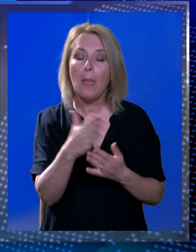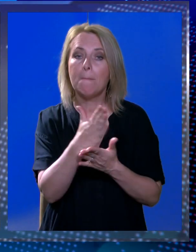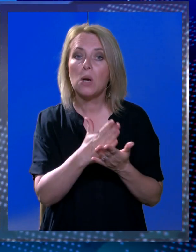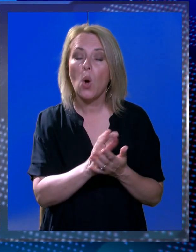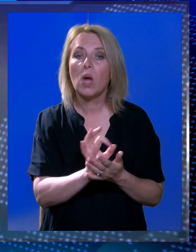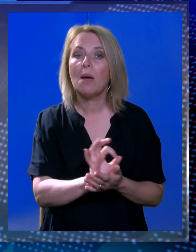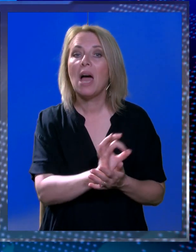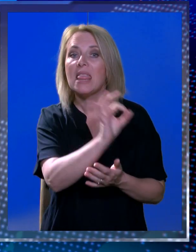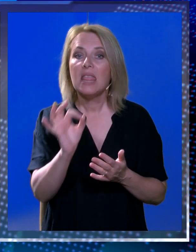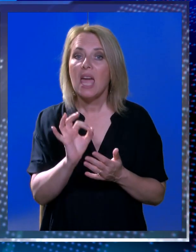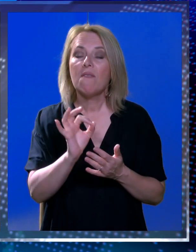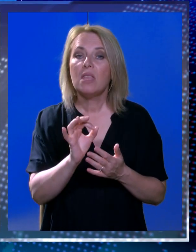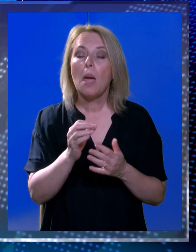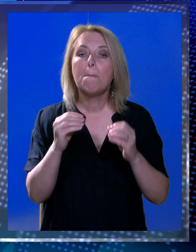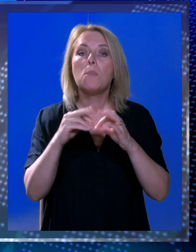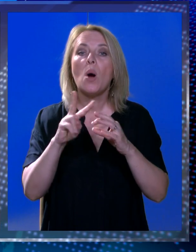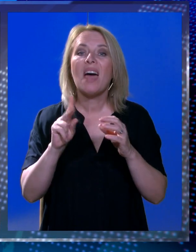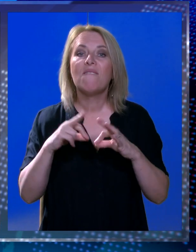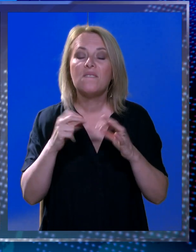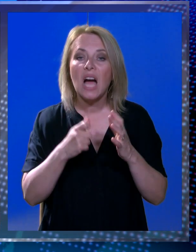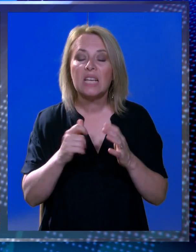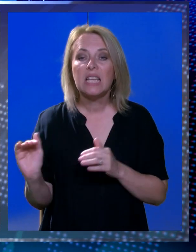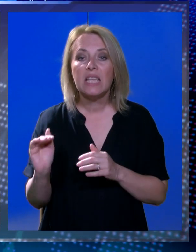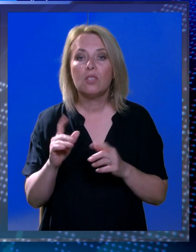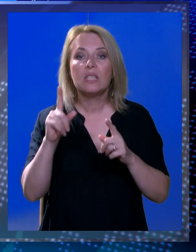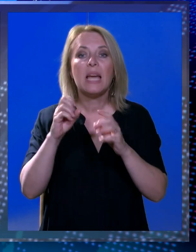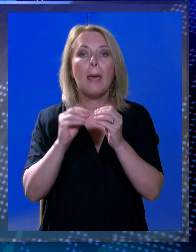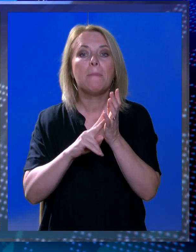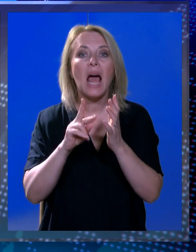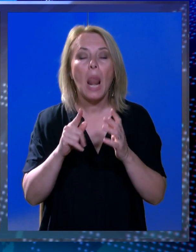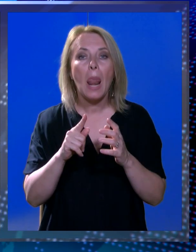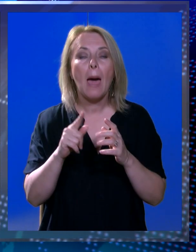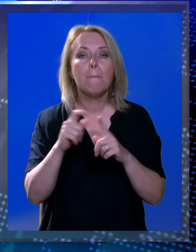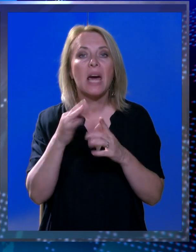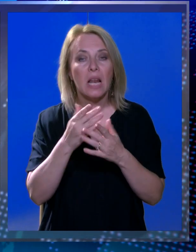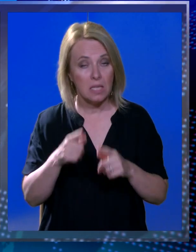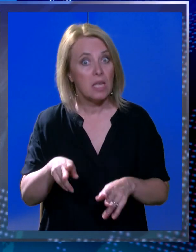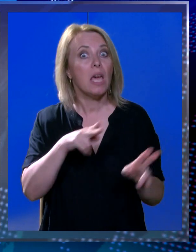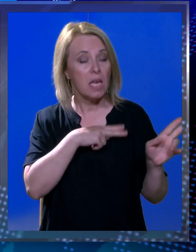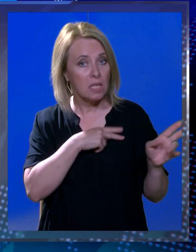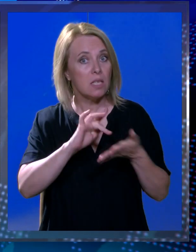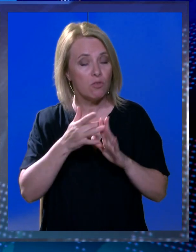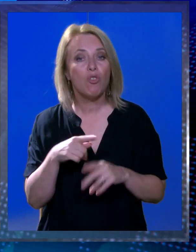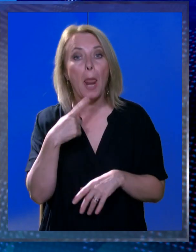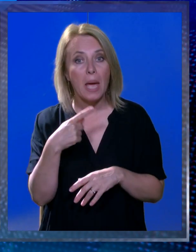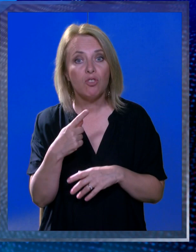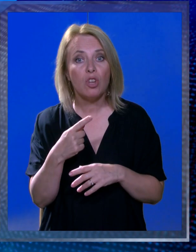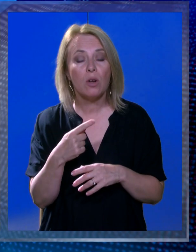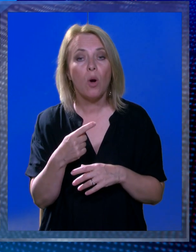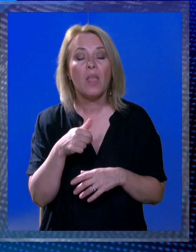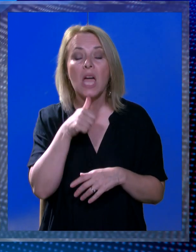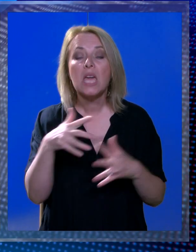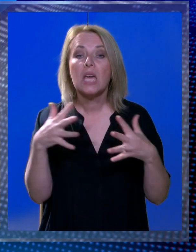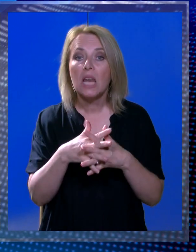boravak za djecu s cerebralnom paralizom i mlade, gdje je istina sve što je navedeno da